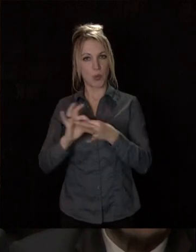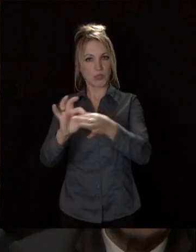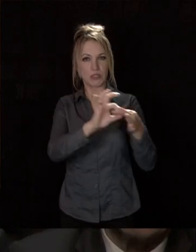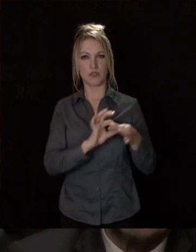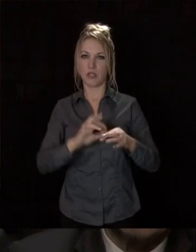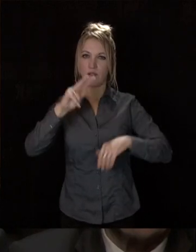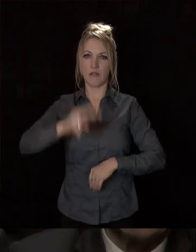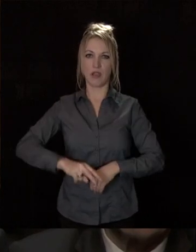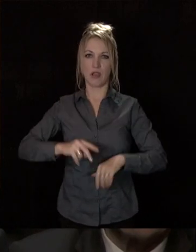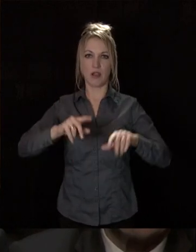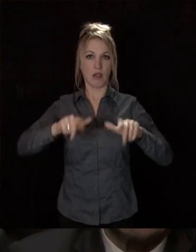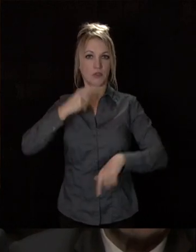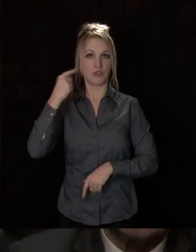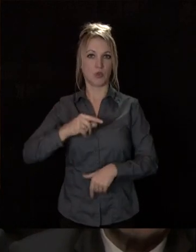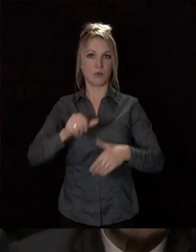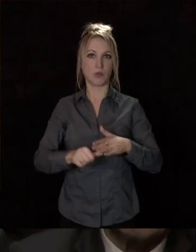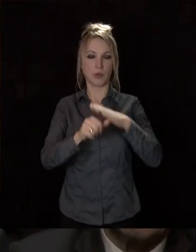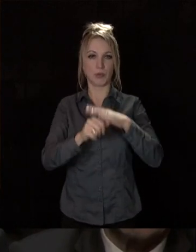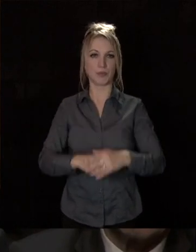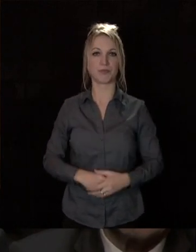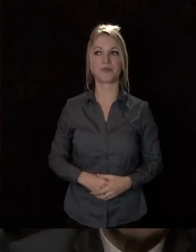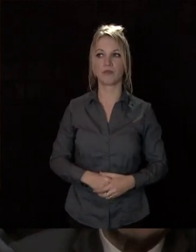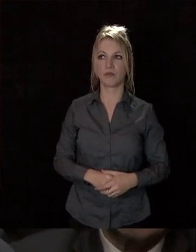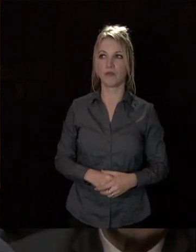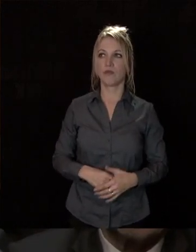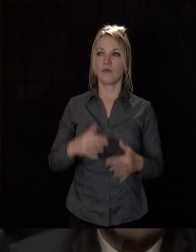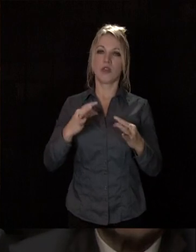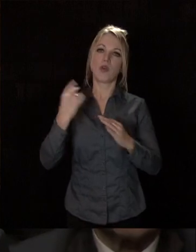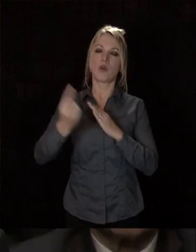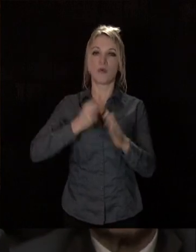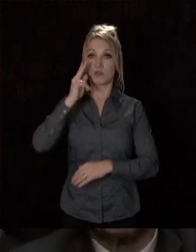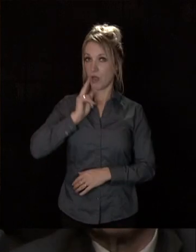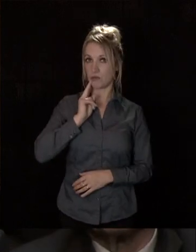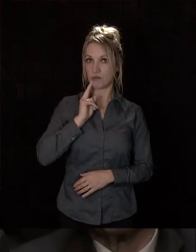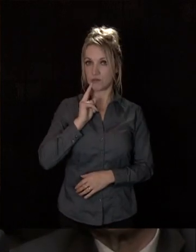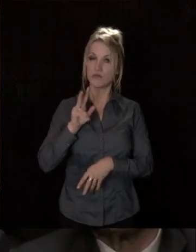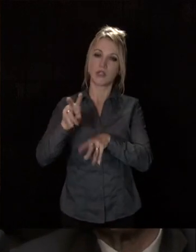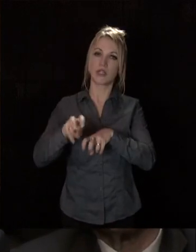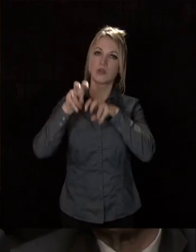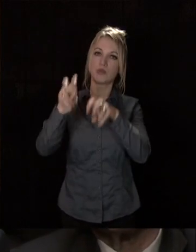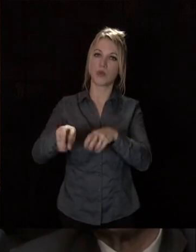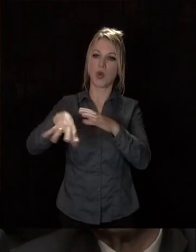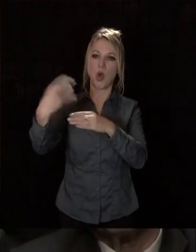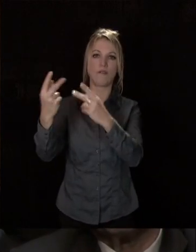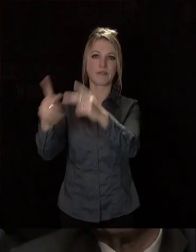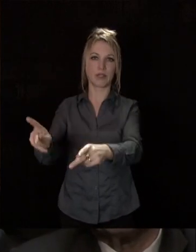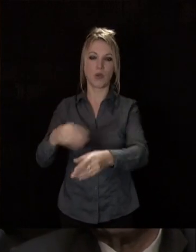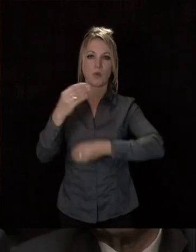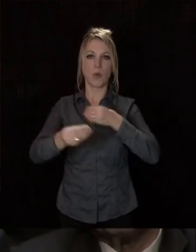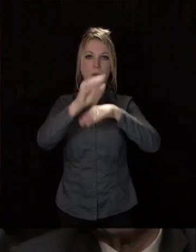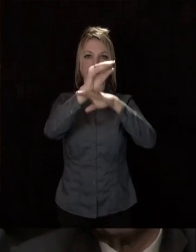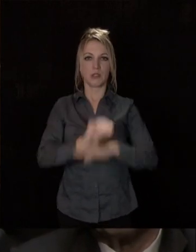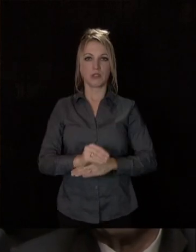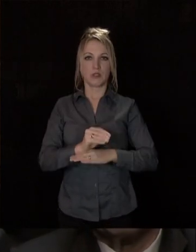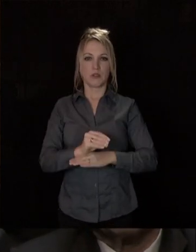ici à Dijon en Métropole. La reconquête du vignoble, l'agriculture périurbaine, la protection des ressources